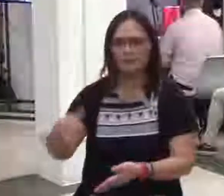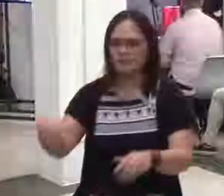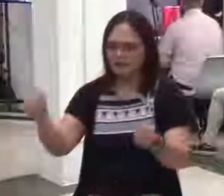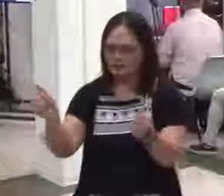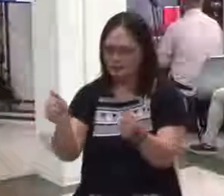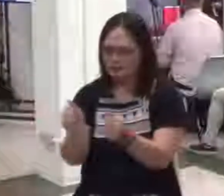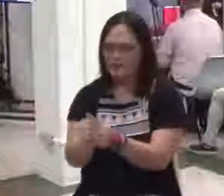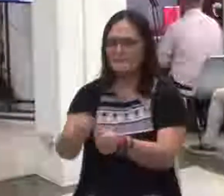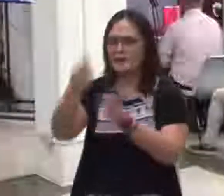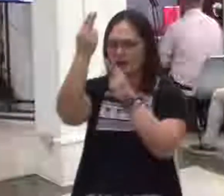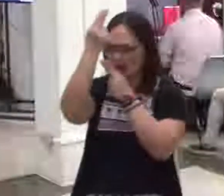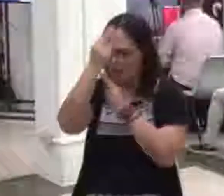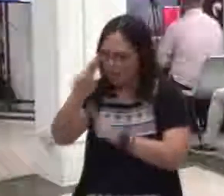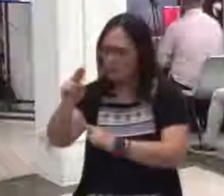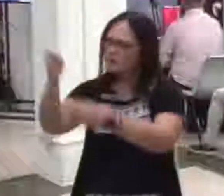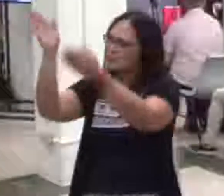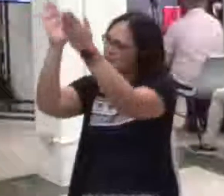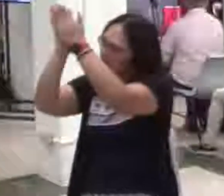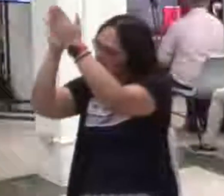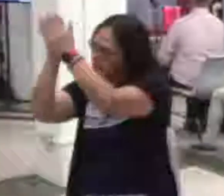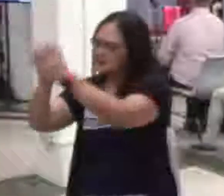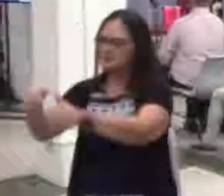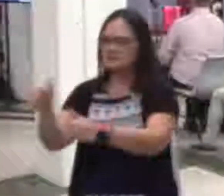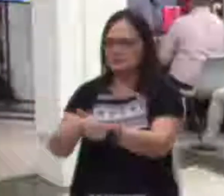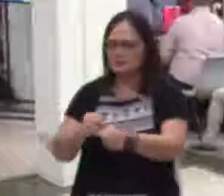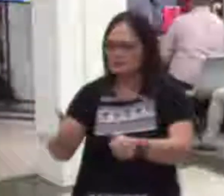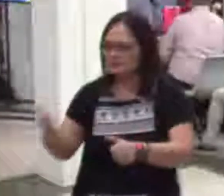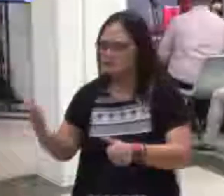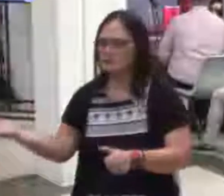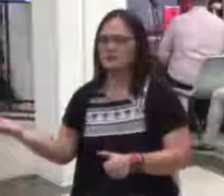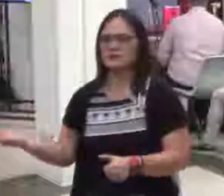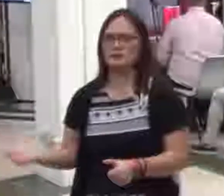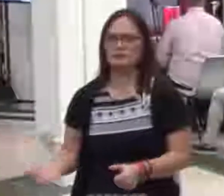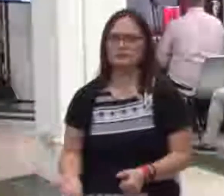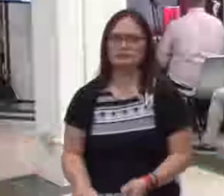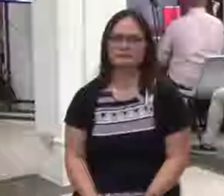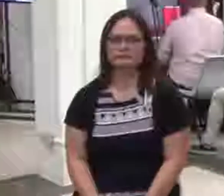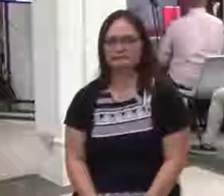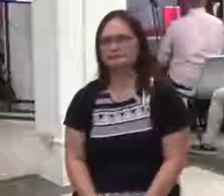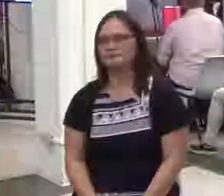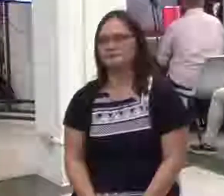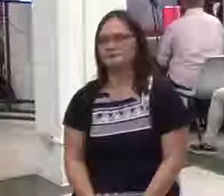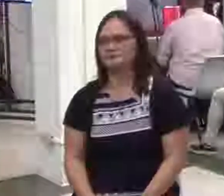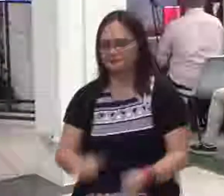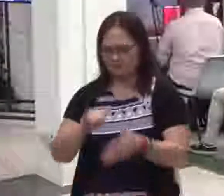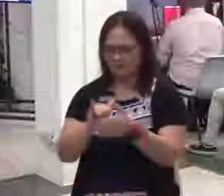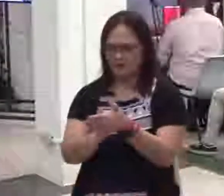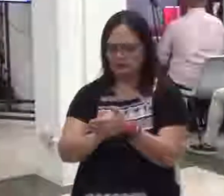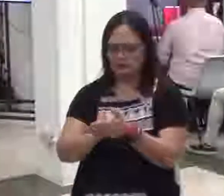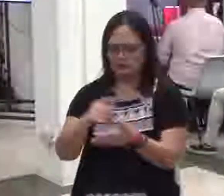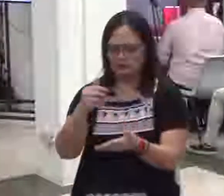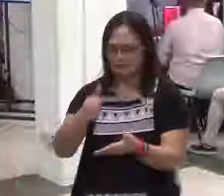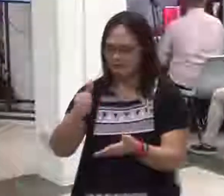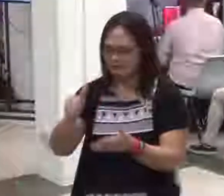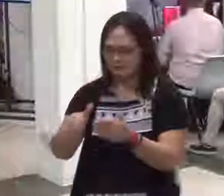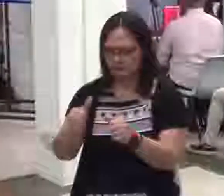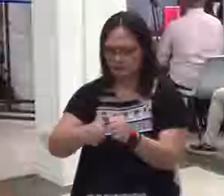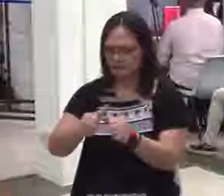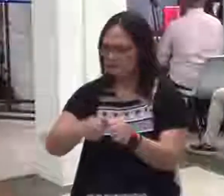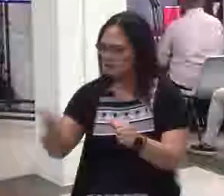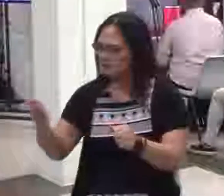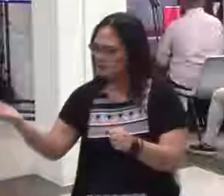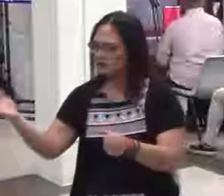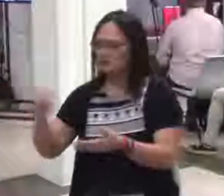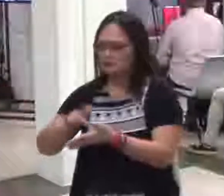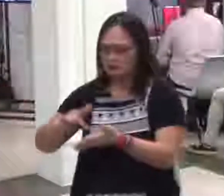and praise and everything nakamag-anak ng luwalhati. Everything nakamag-anak ng glory. It only